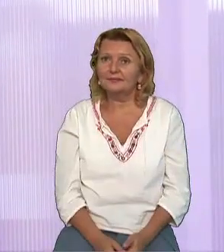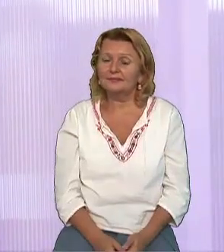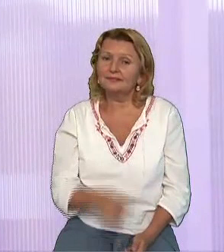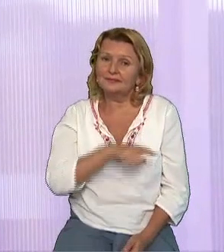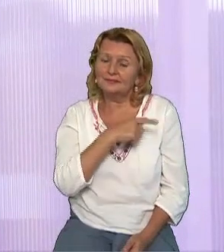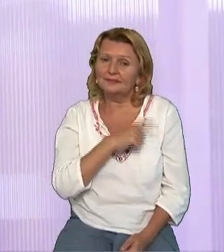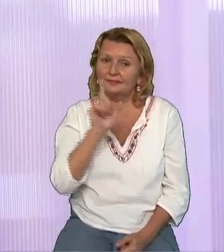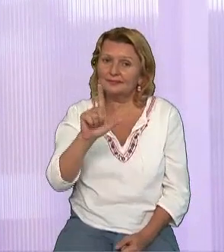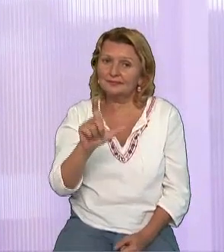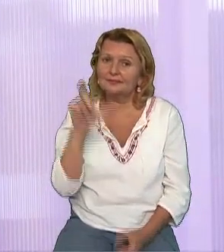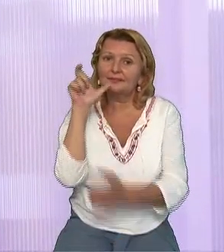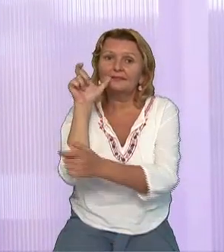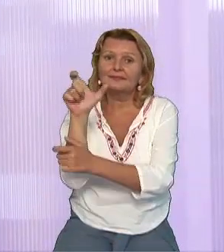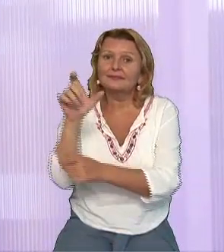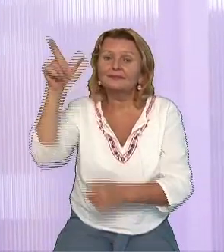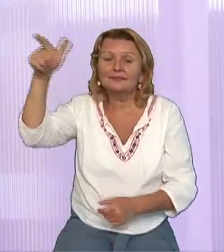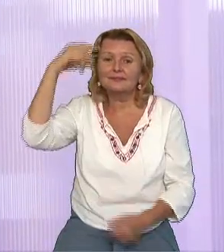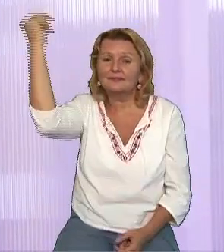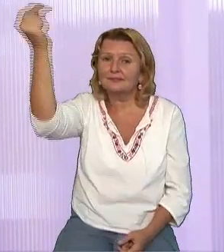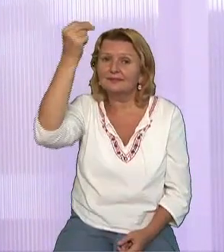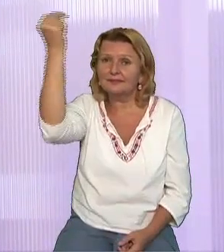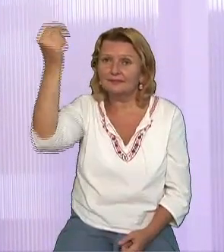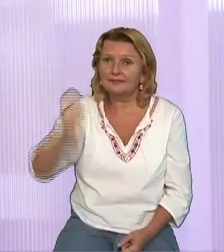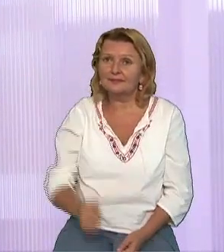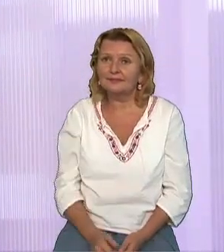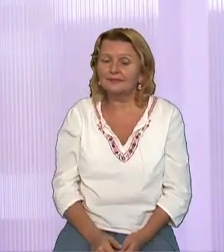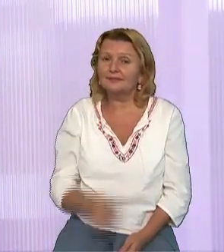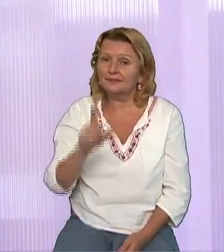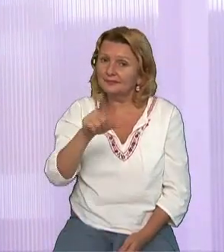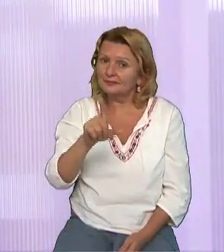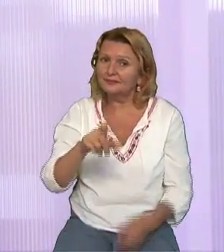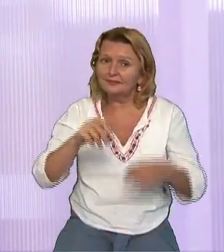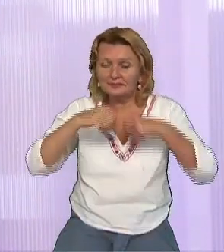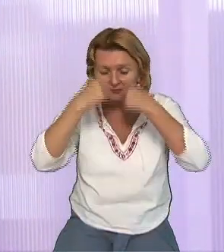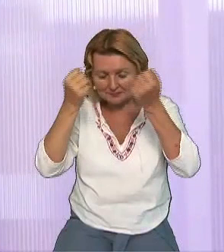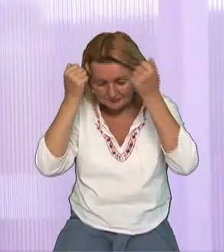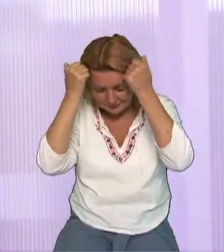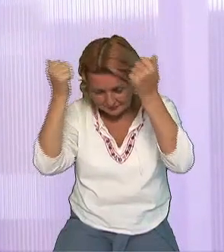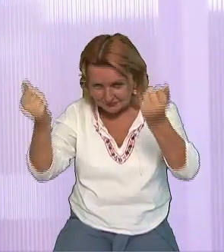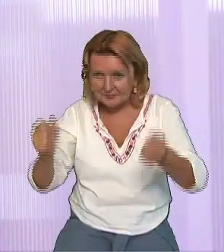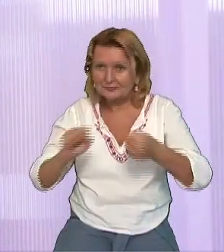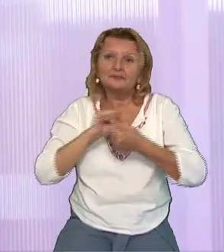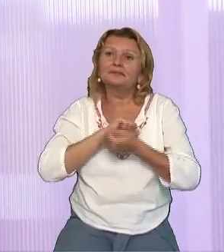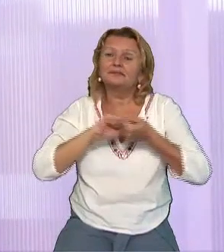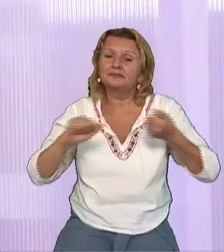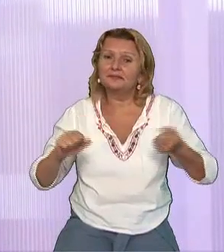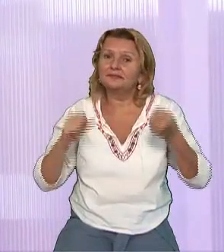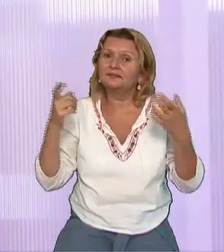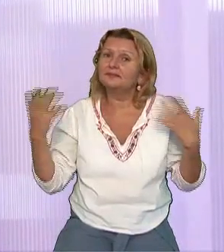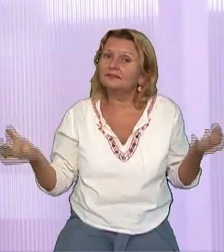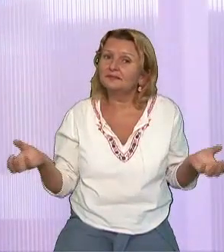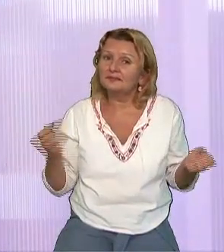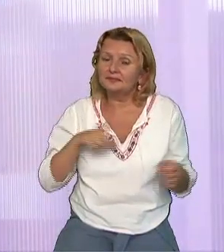Domnului. Să-i predai tot ce-i al tău, să-mi pidești cuvântul său,